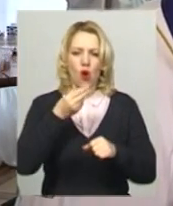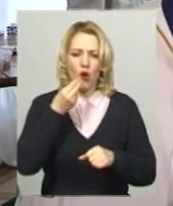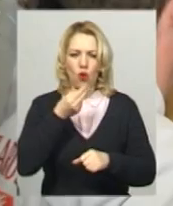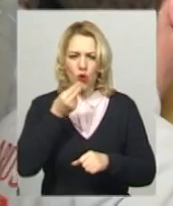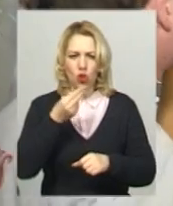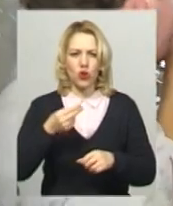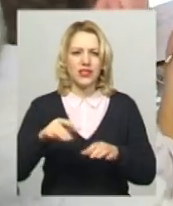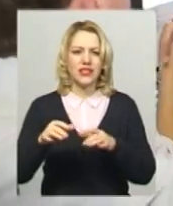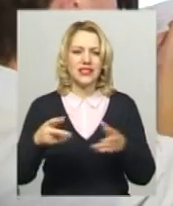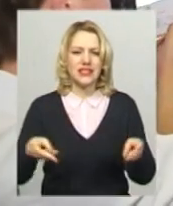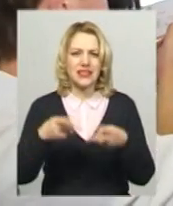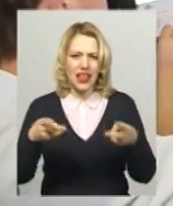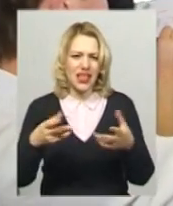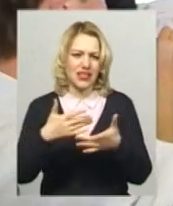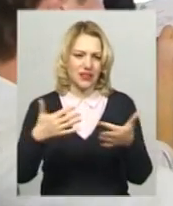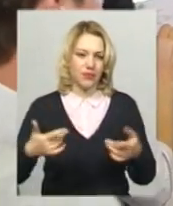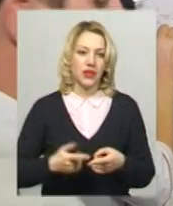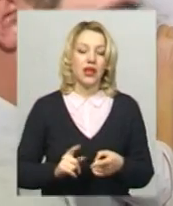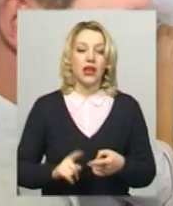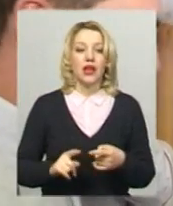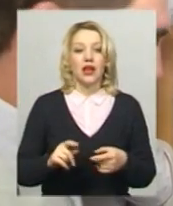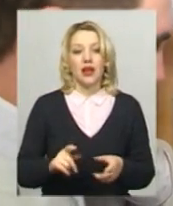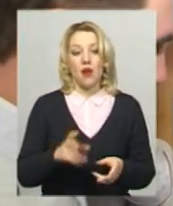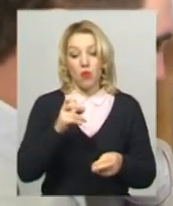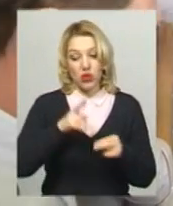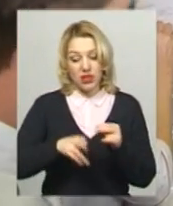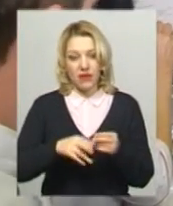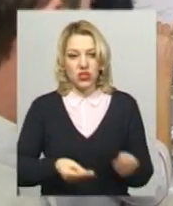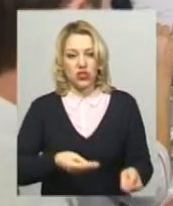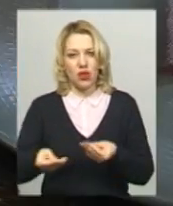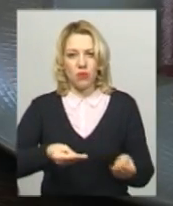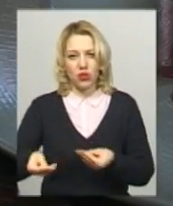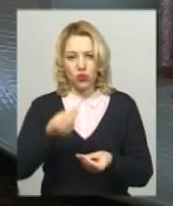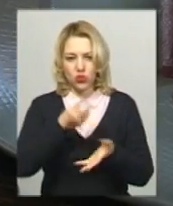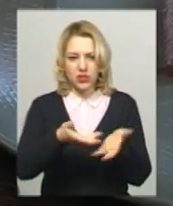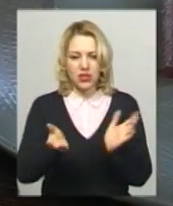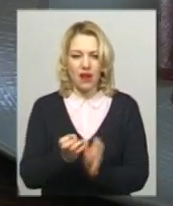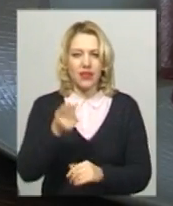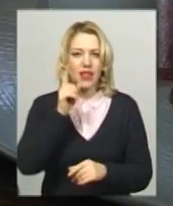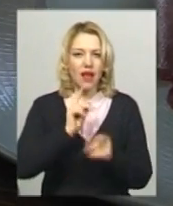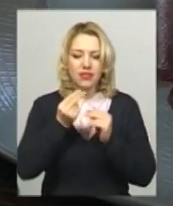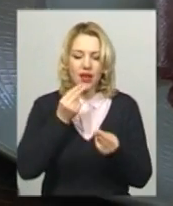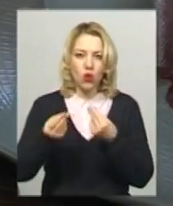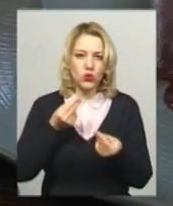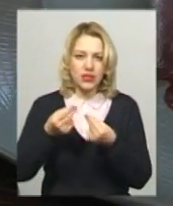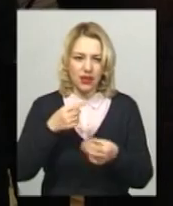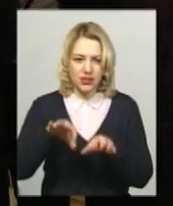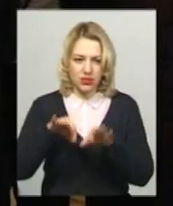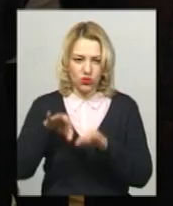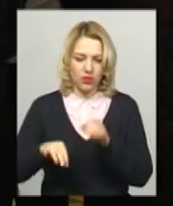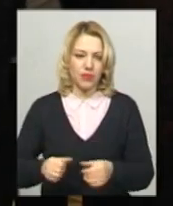салати. По завершенні приготування команди подають страви на дегустацію. Оцінює результат кулінарної роботи міжнародний журі.